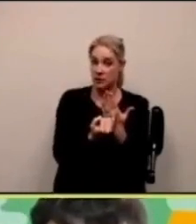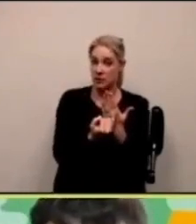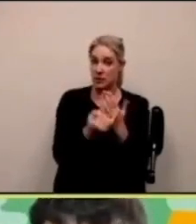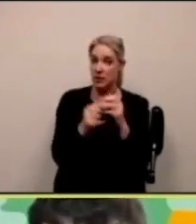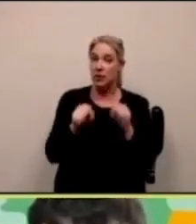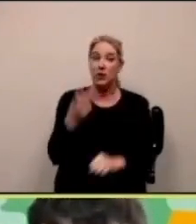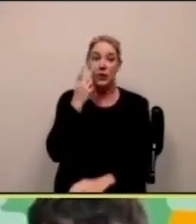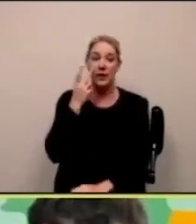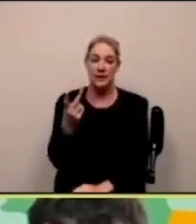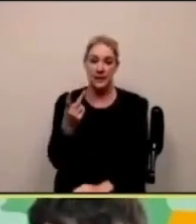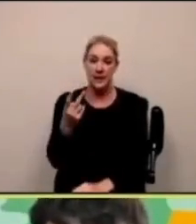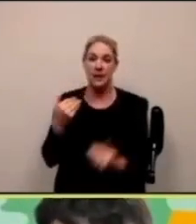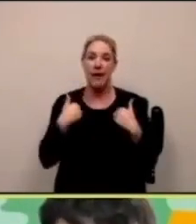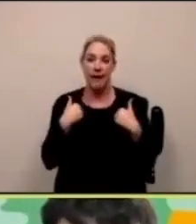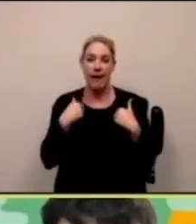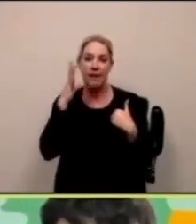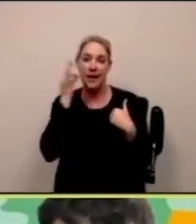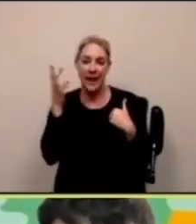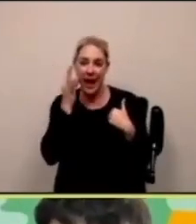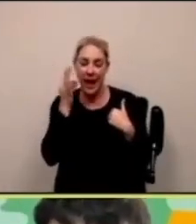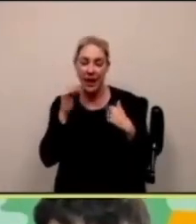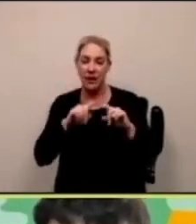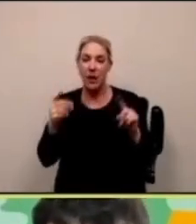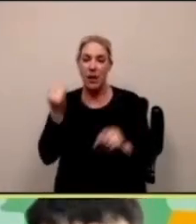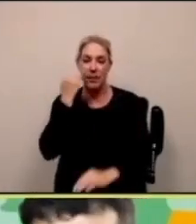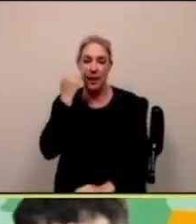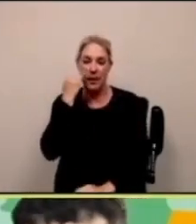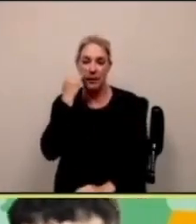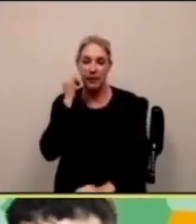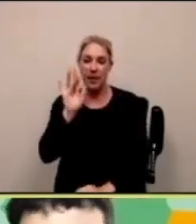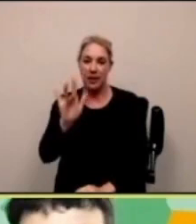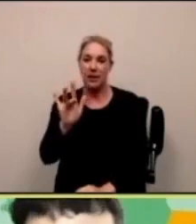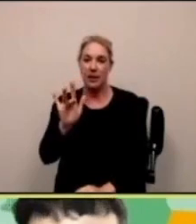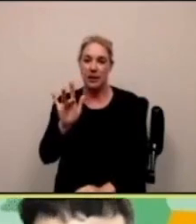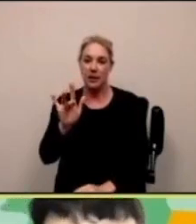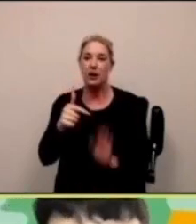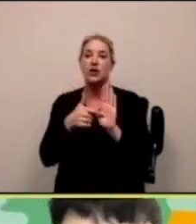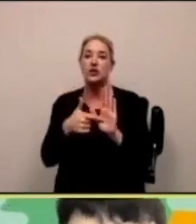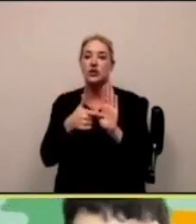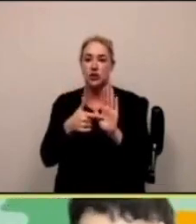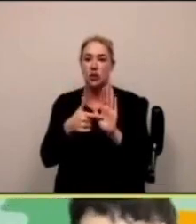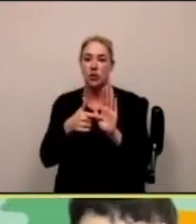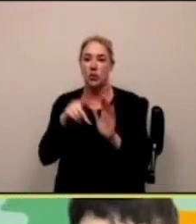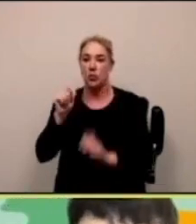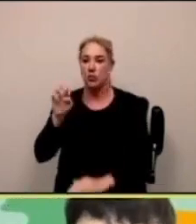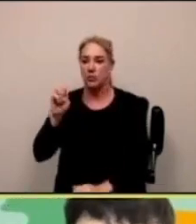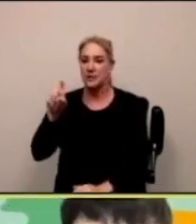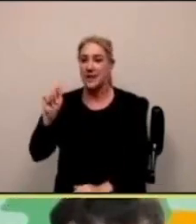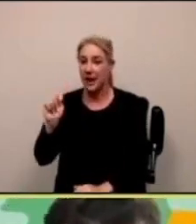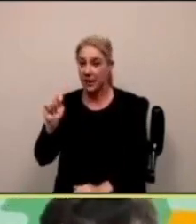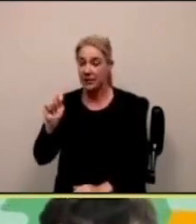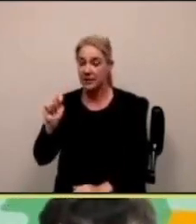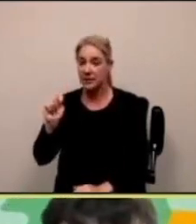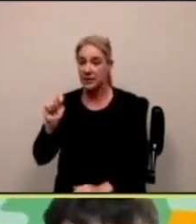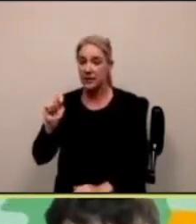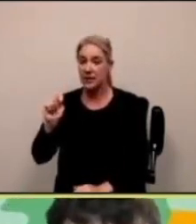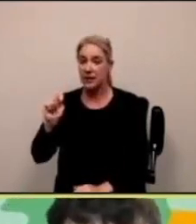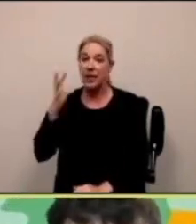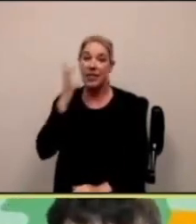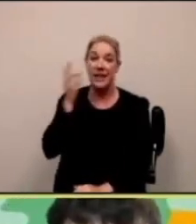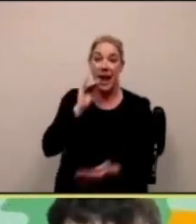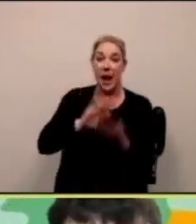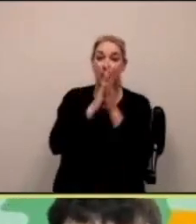utilizzando questi blog questi blocchi e se io cominciassi un nuovo progetto potete vedere che ho il gatto